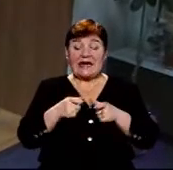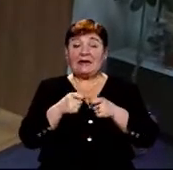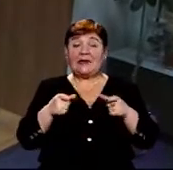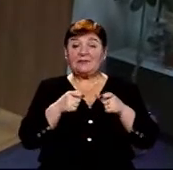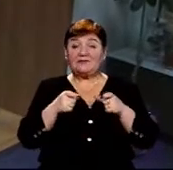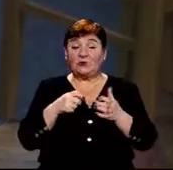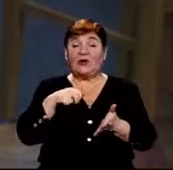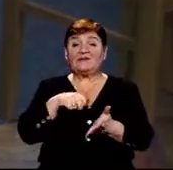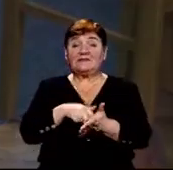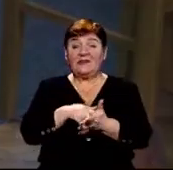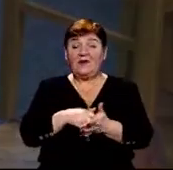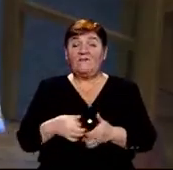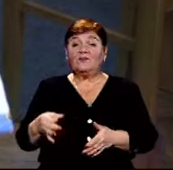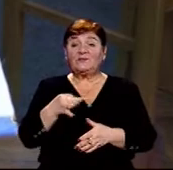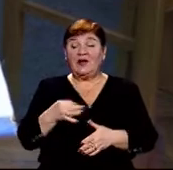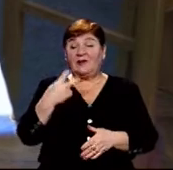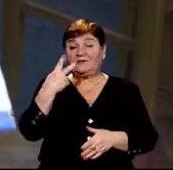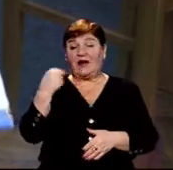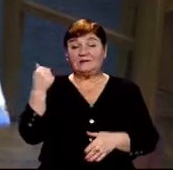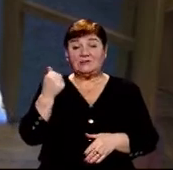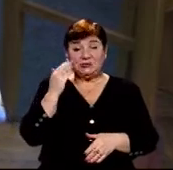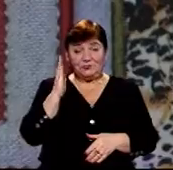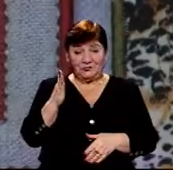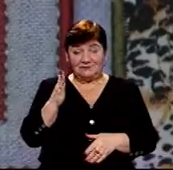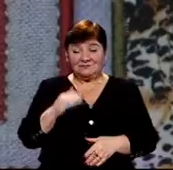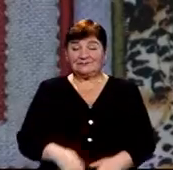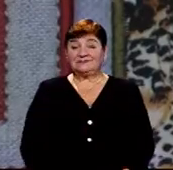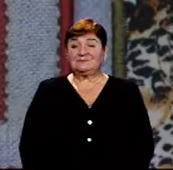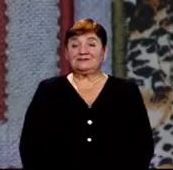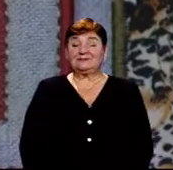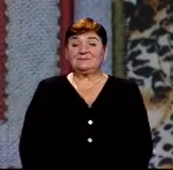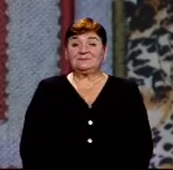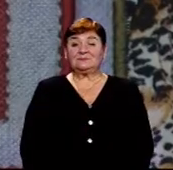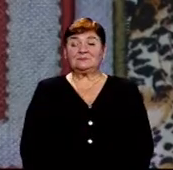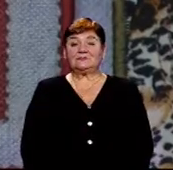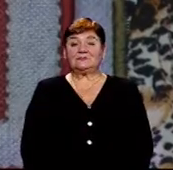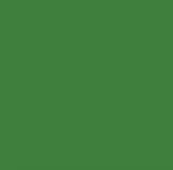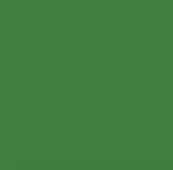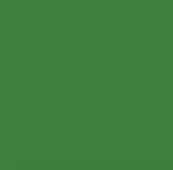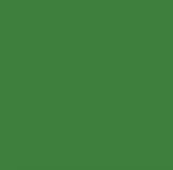текстилю триватиме в обласній бібліотеці два тижні. Оксана Ушакова, Віктор Пойда, новини на Суспільному.